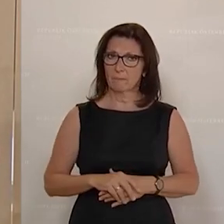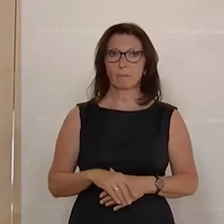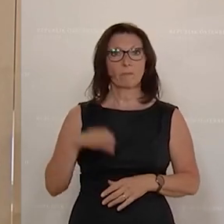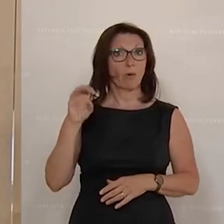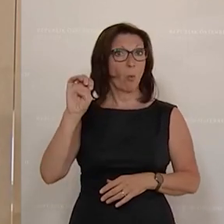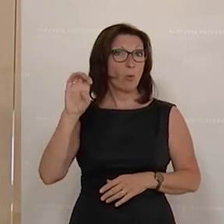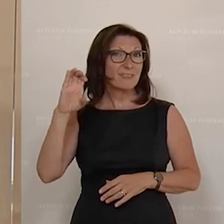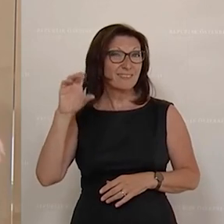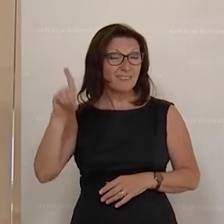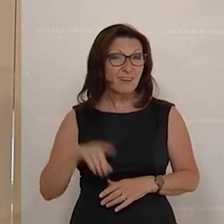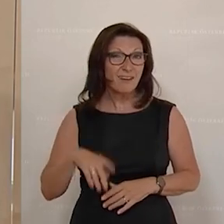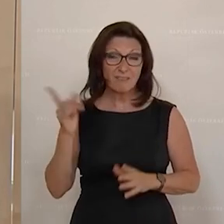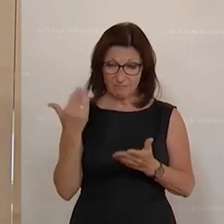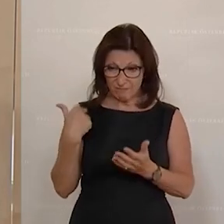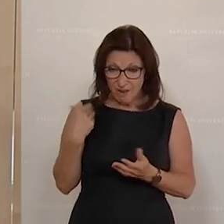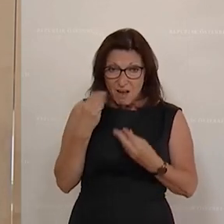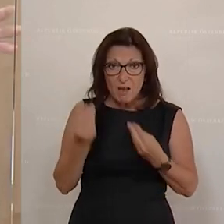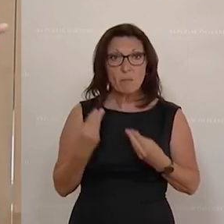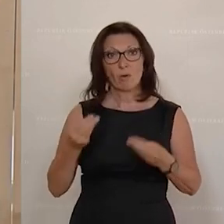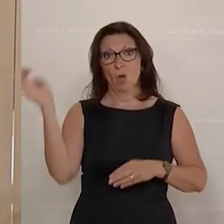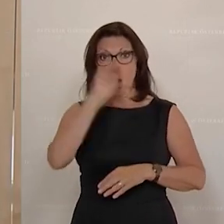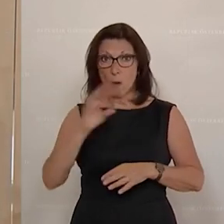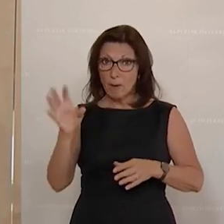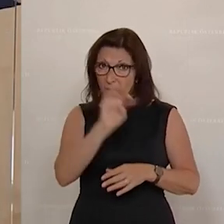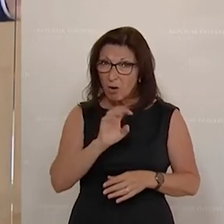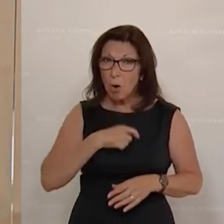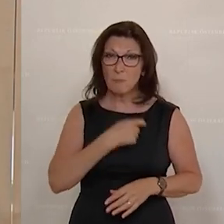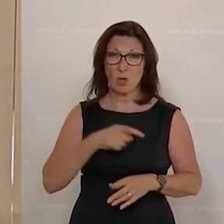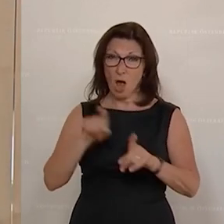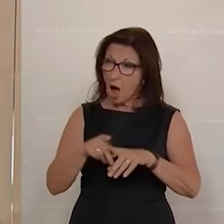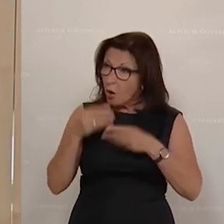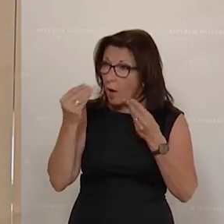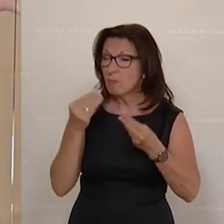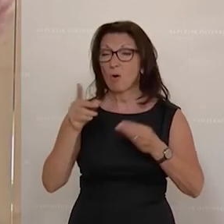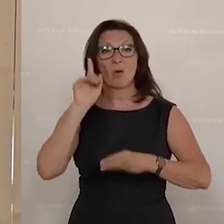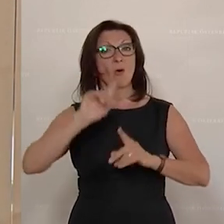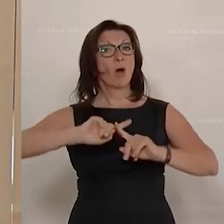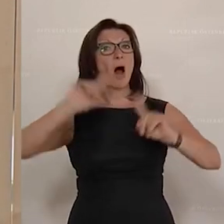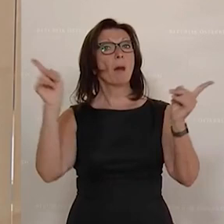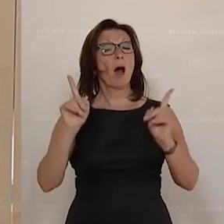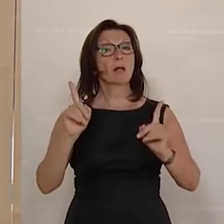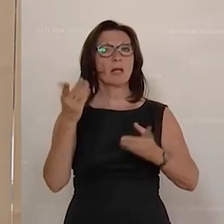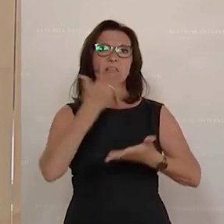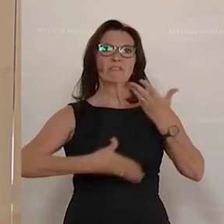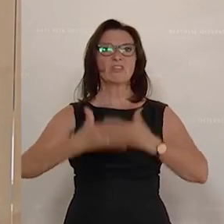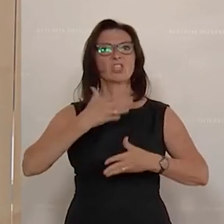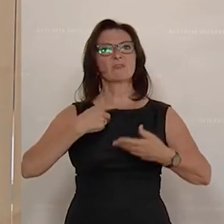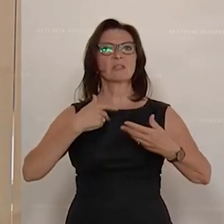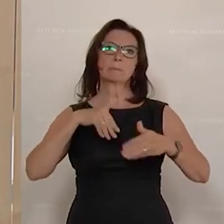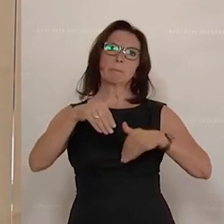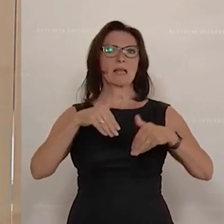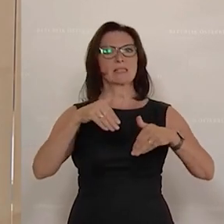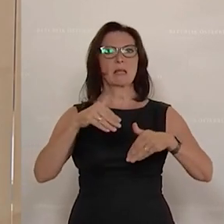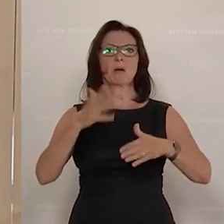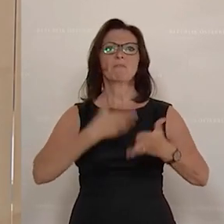OECD empfehlen würde und die Europäische Kommission. Sondern im Wirtschaftsministerium hat die Wirtschaftskammer das Sagen und